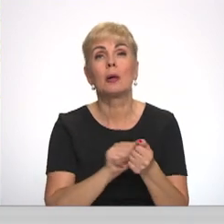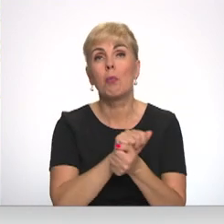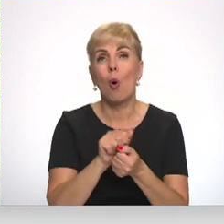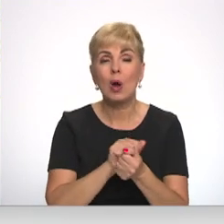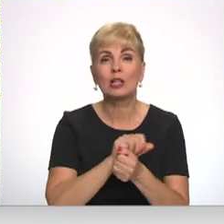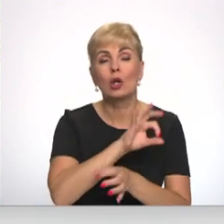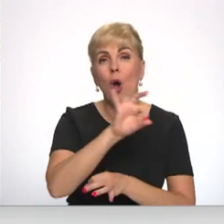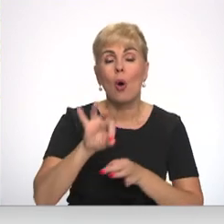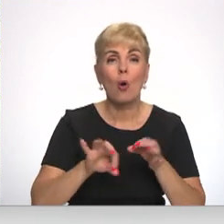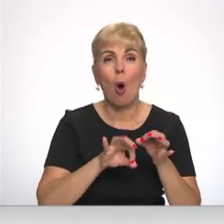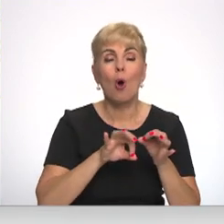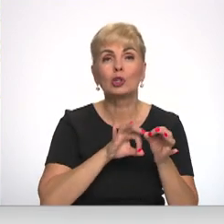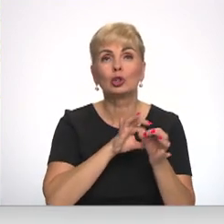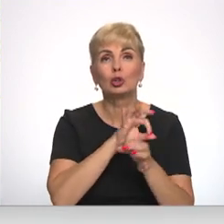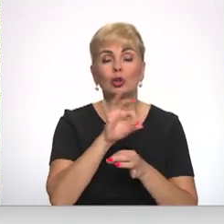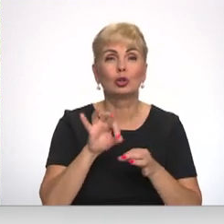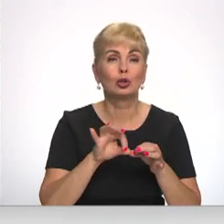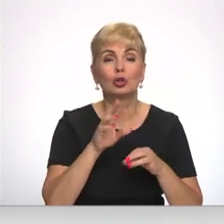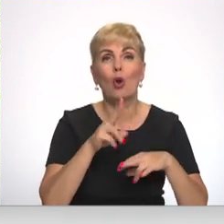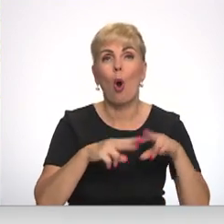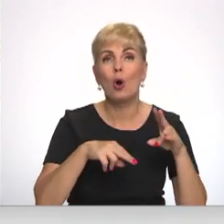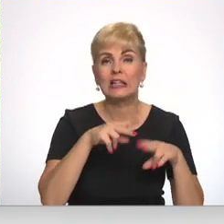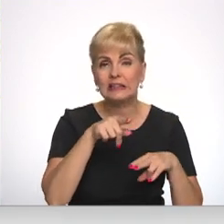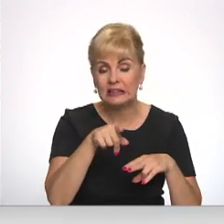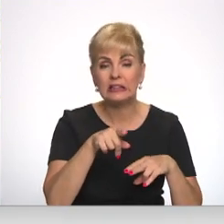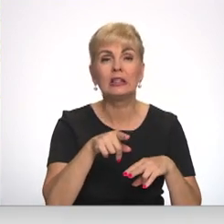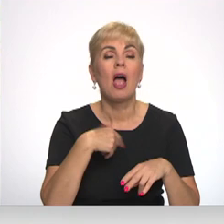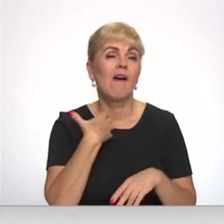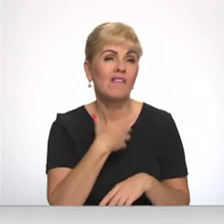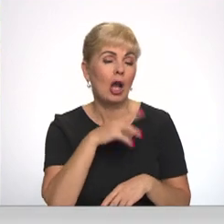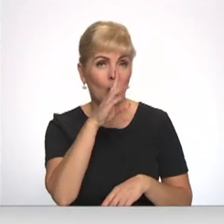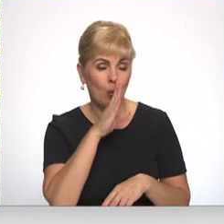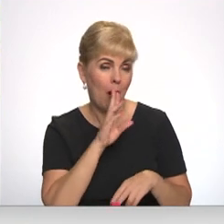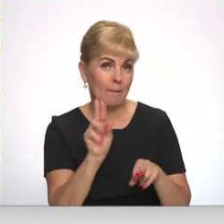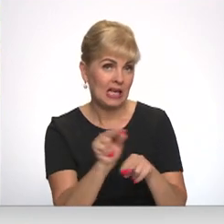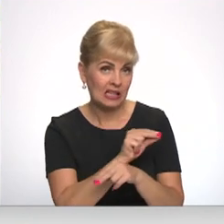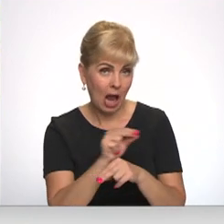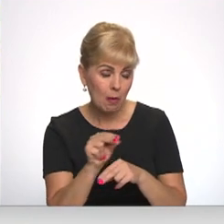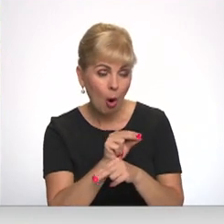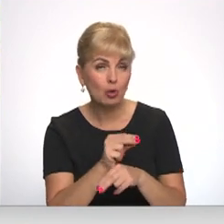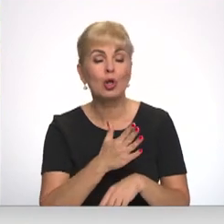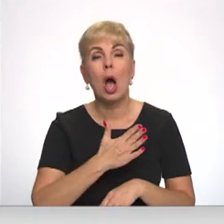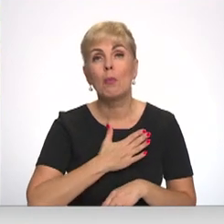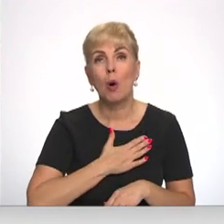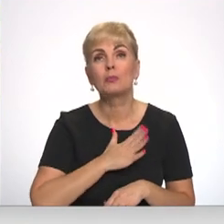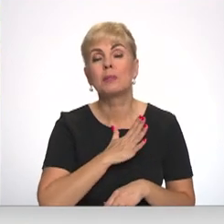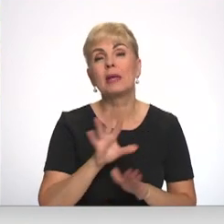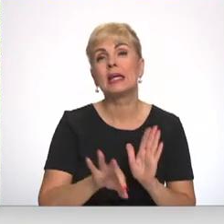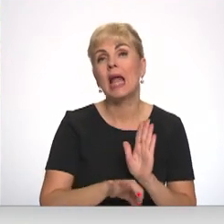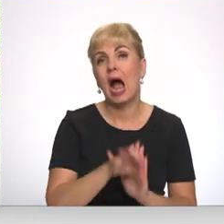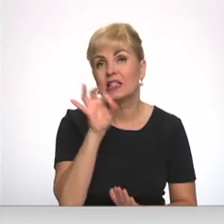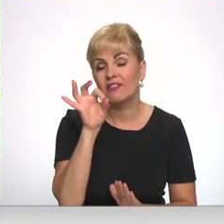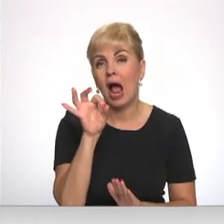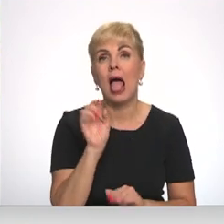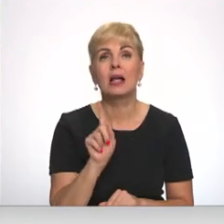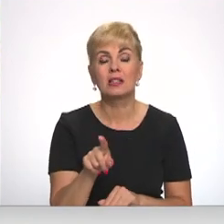konstrukcijas, un šīm konstrukcijām ir vajadzīgs nopietnes remonts. Līdz ar to mums bija jāizvēlās vai